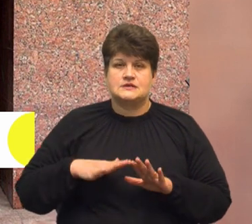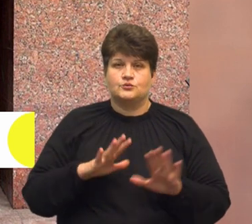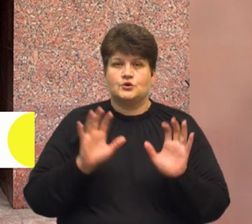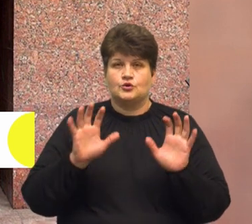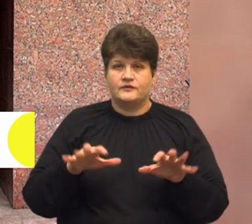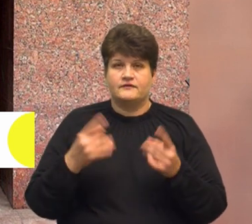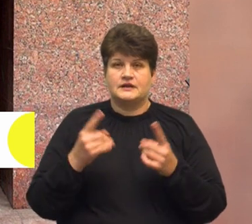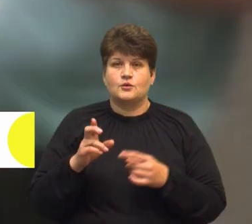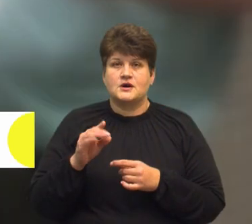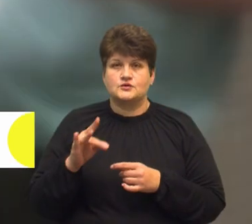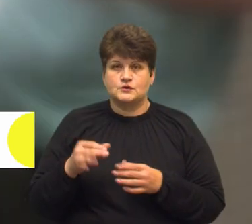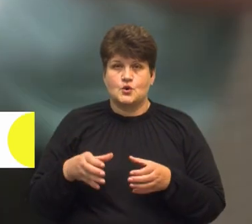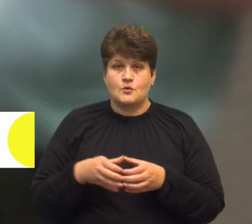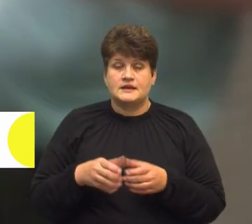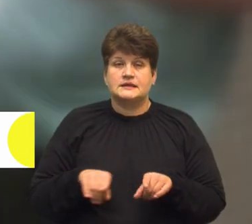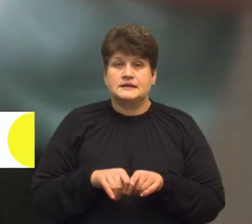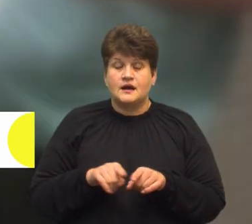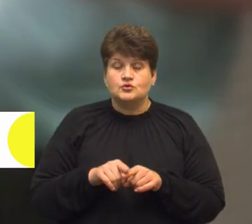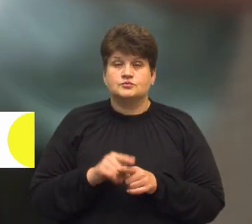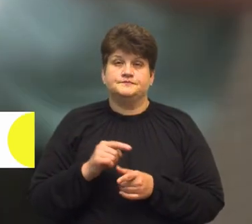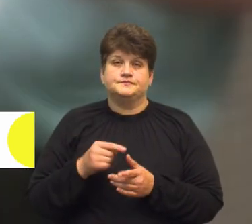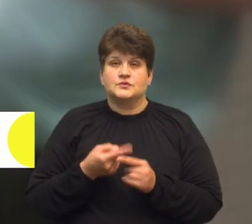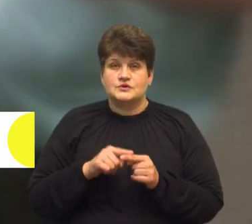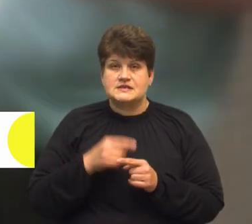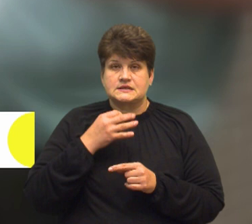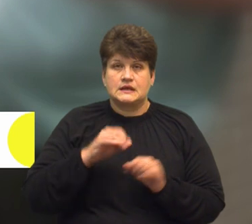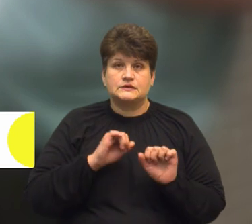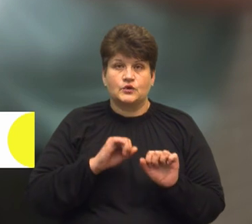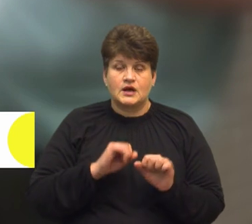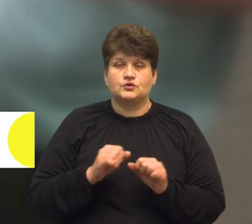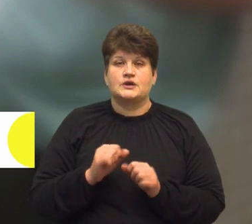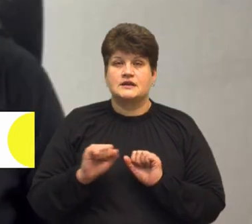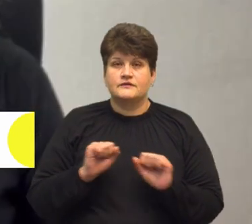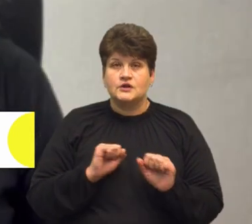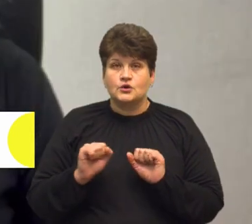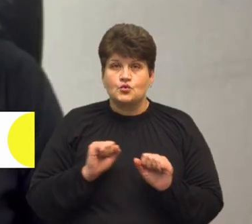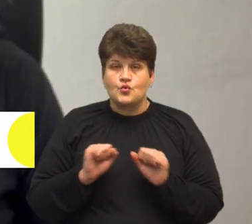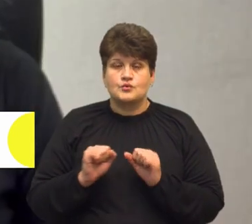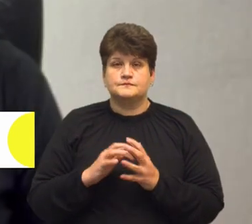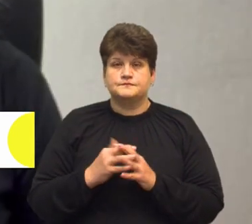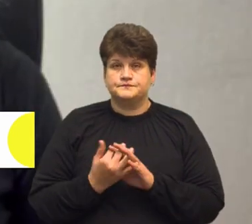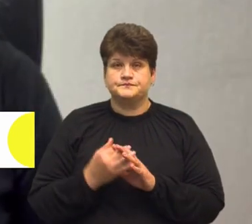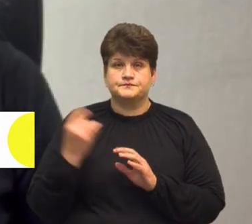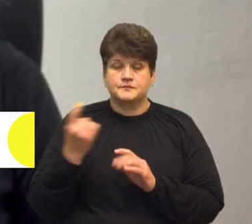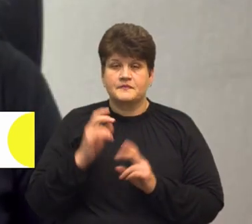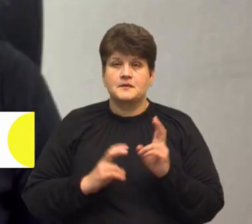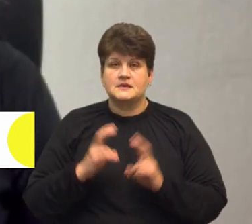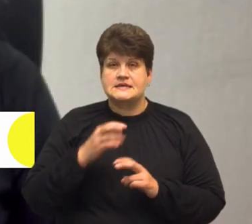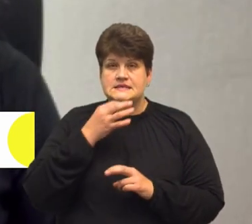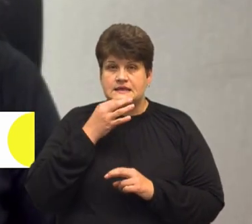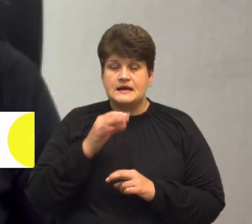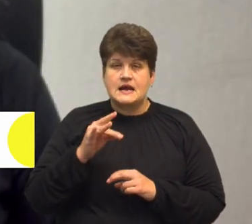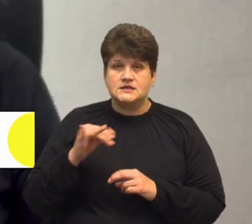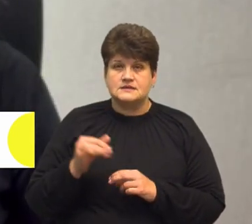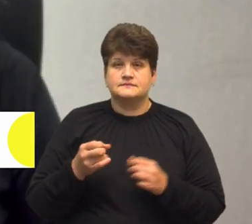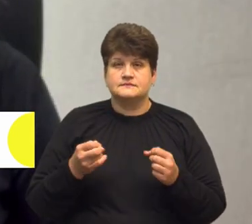Великоброзивицької громади. Також про підозру повідомили адвокату та керівнику аграрного підприємства. Про це тоді телефоном розповіла речниця спеціалізованої